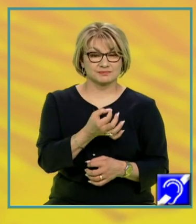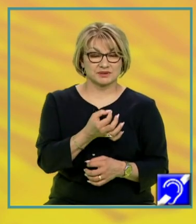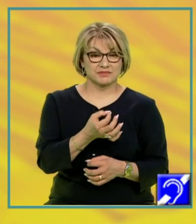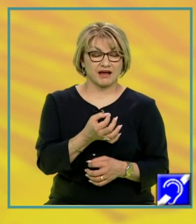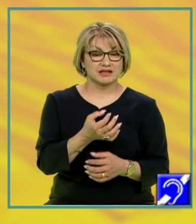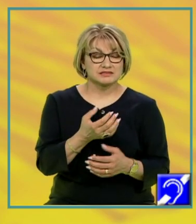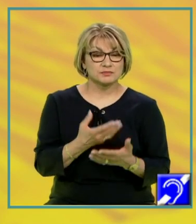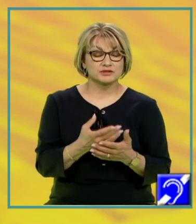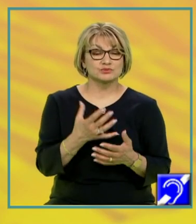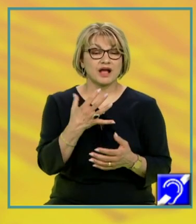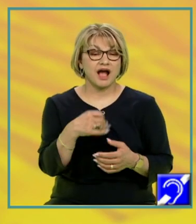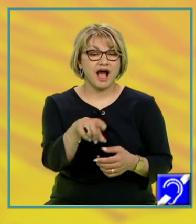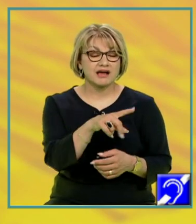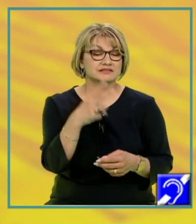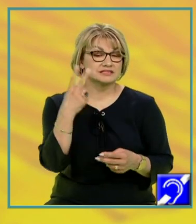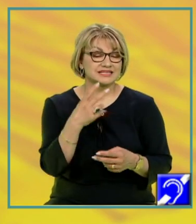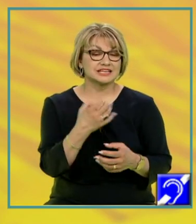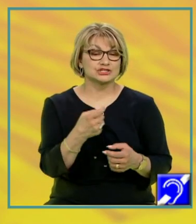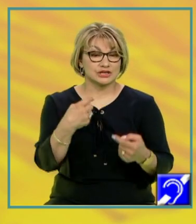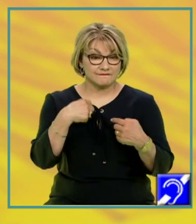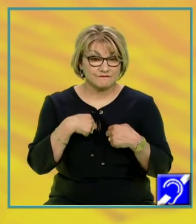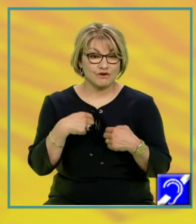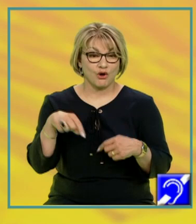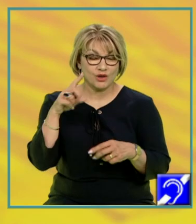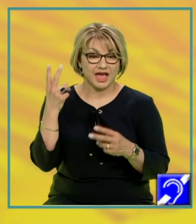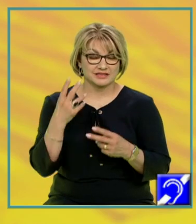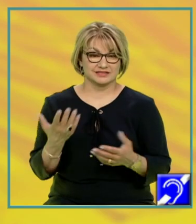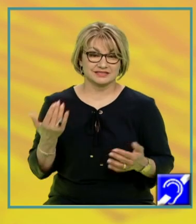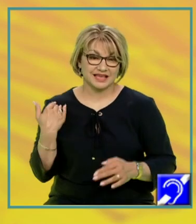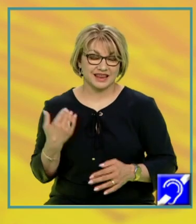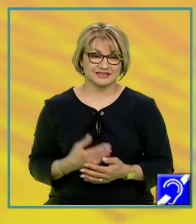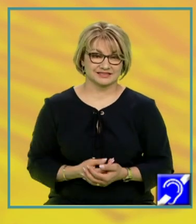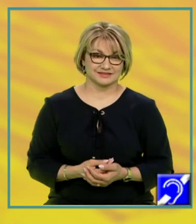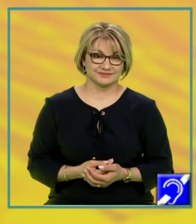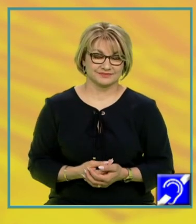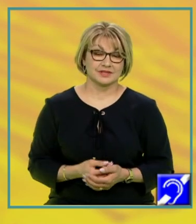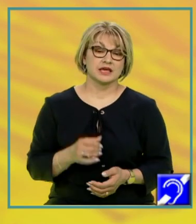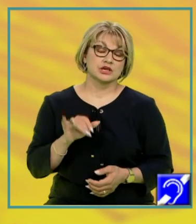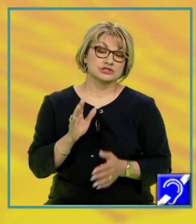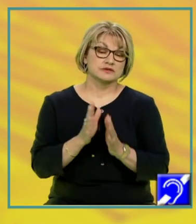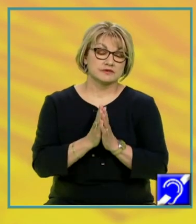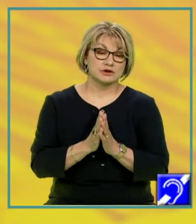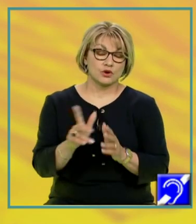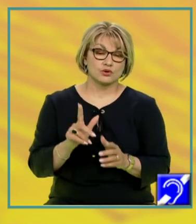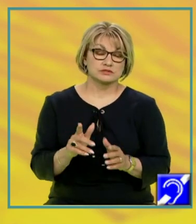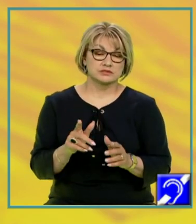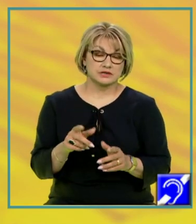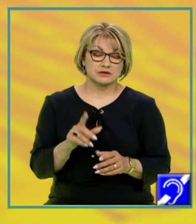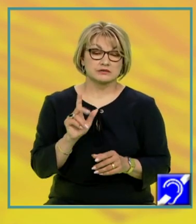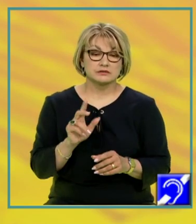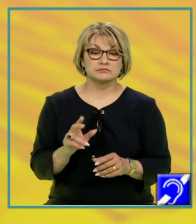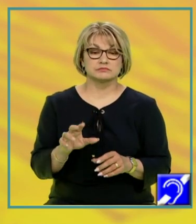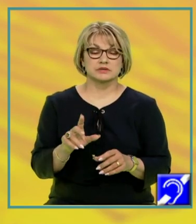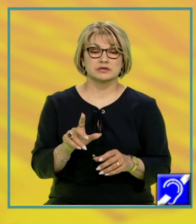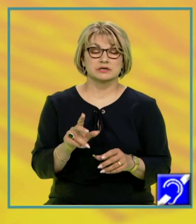alții să înțeleagă ceea ce voi ați înțeles deja. Desigur, nu în ultimul rând, vă rog să respectați limita de spațiu. Aceasta este de 10 rânduri în cazul